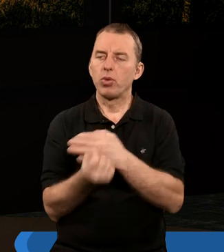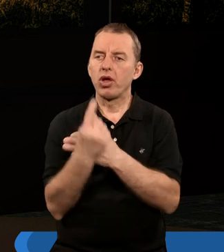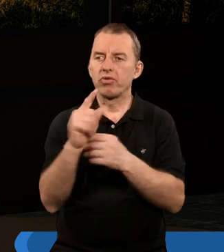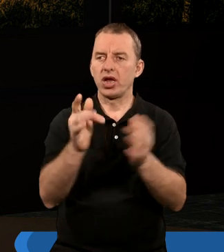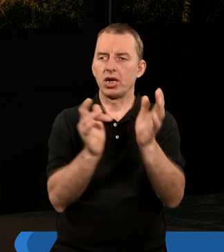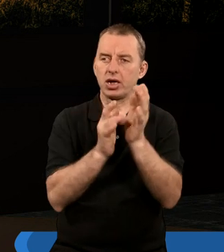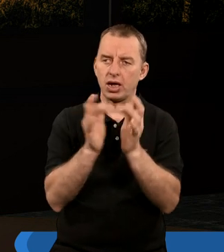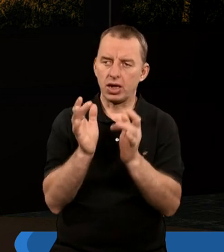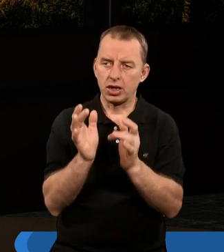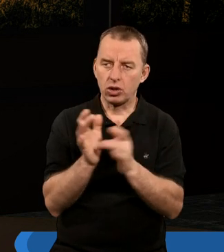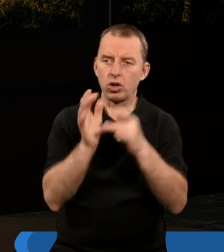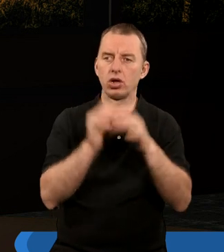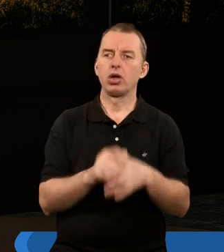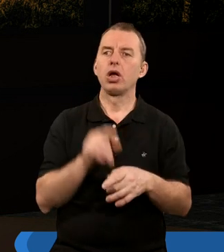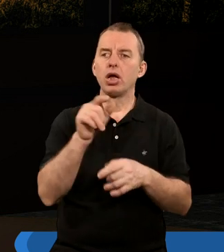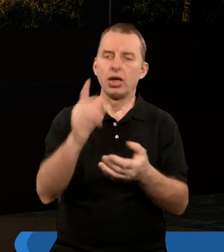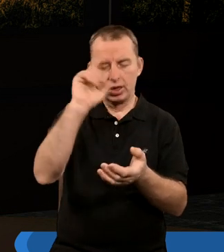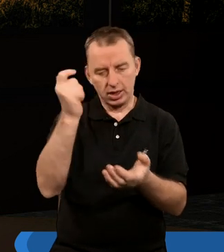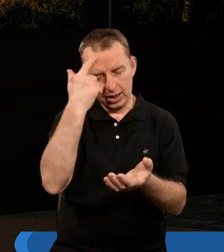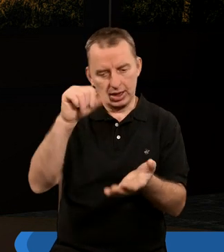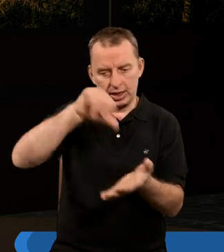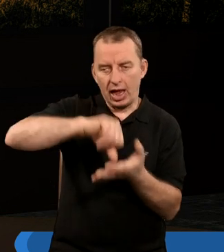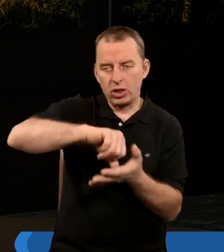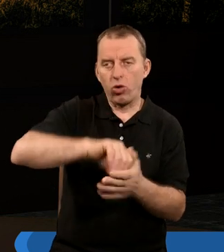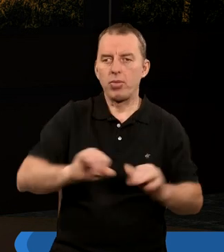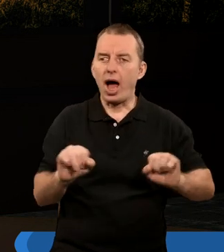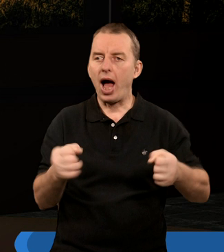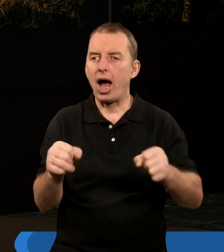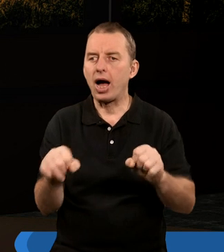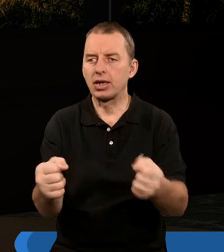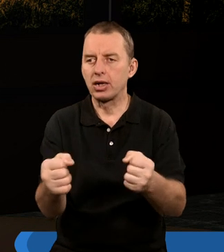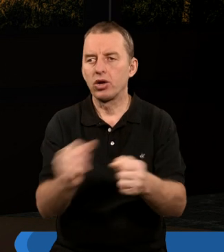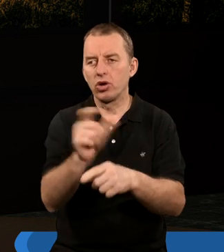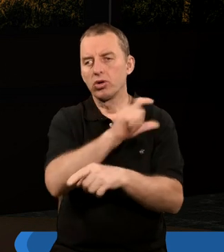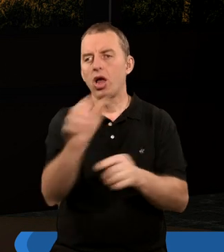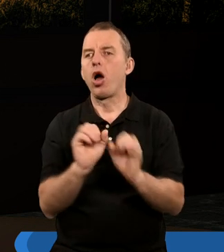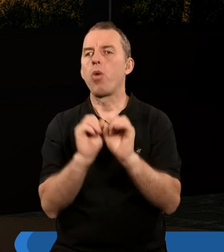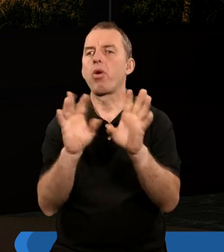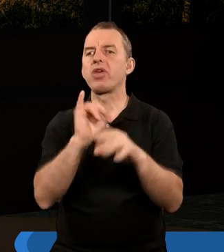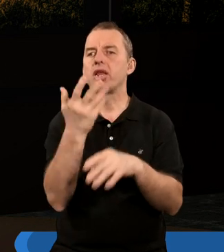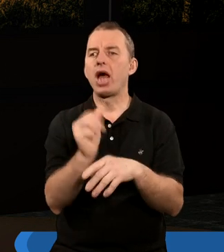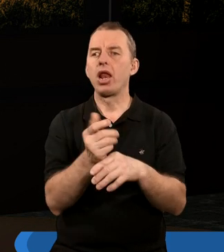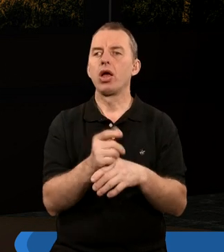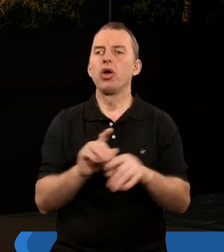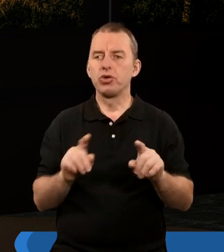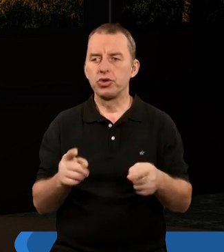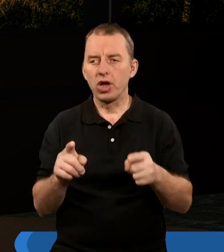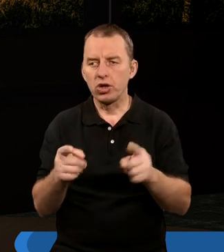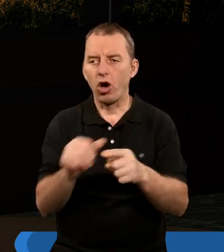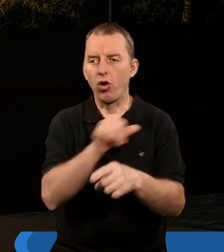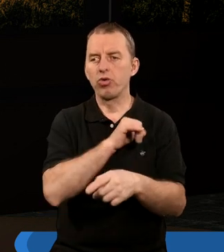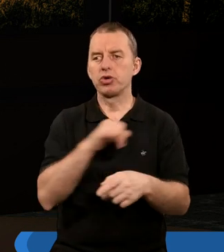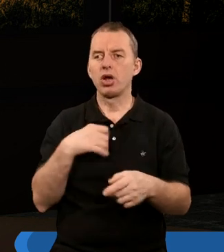Chrystus w centrum akcji. Co jakiś czas w Księdze Apokalipsy, gdy dzieją się